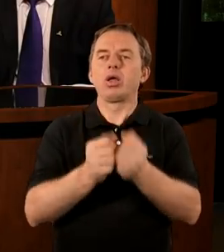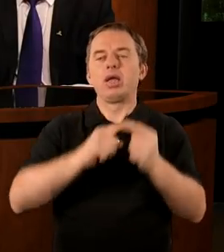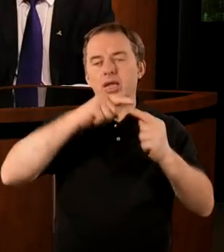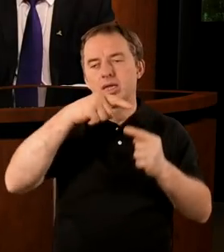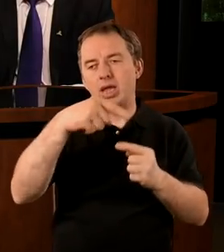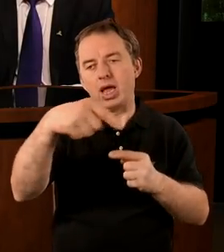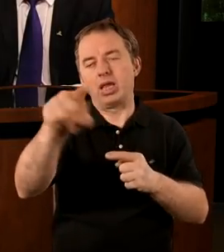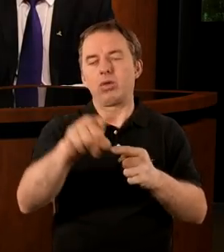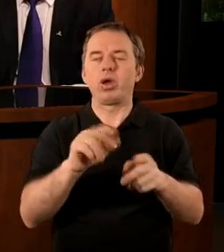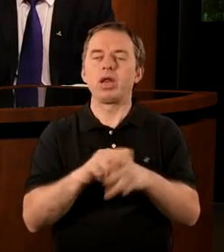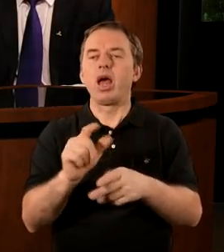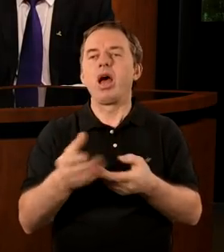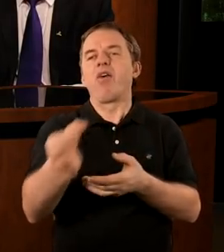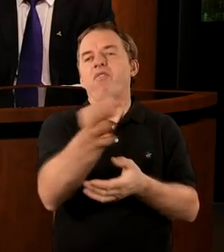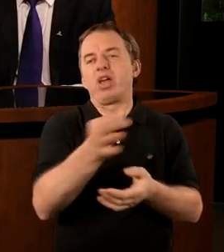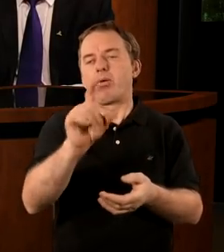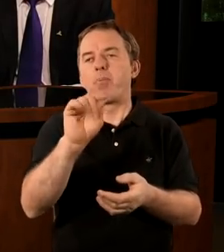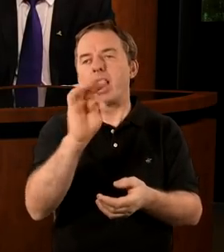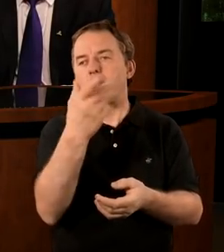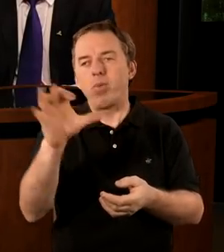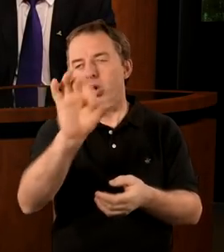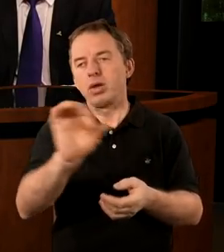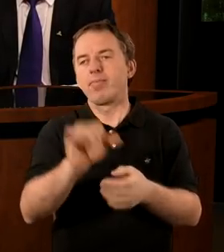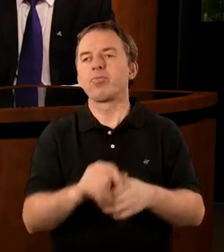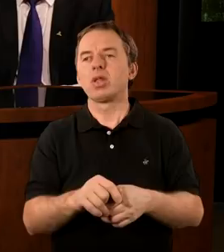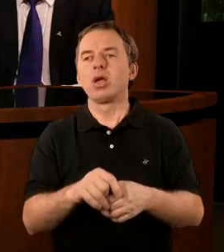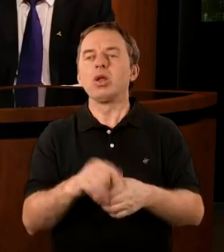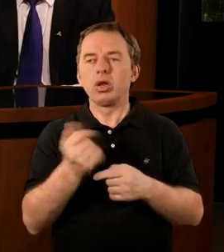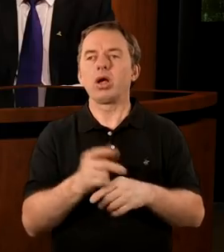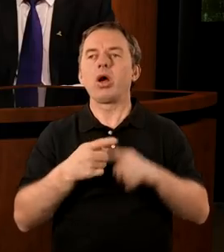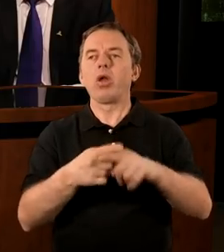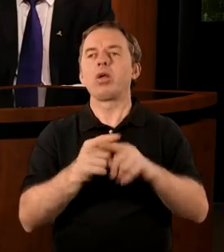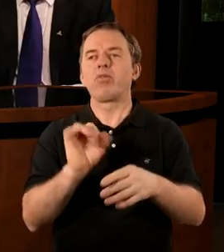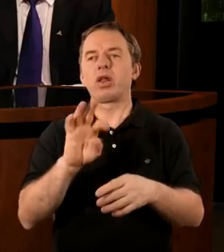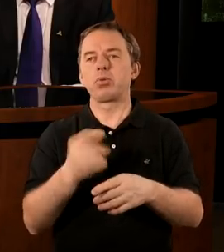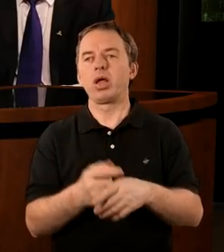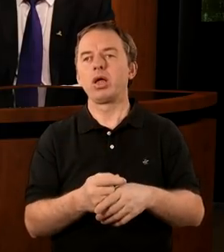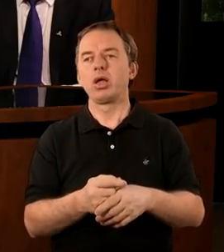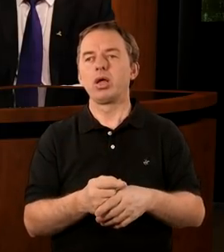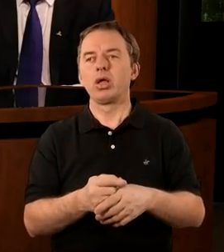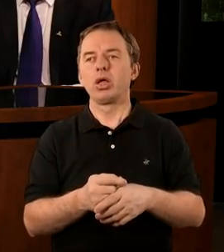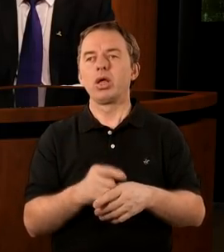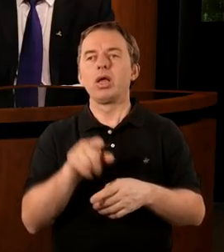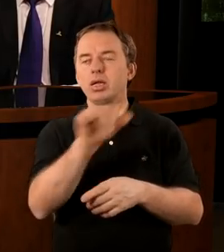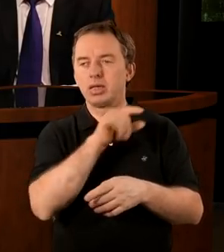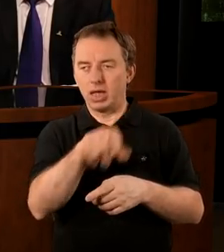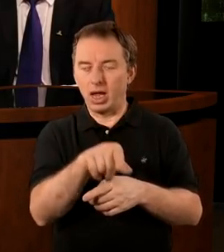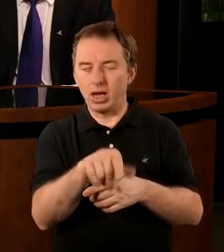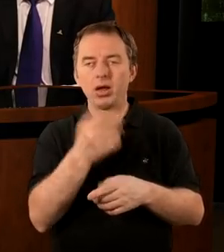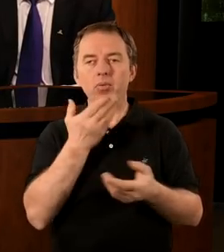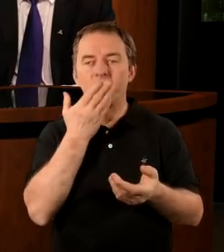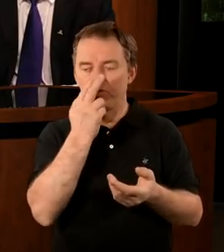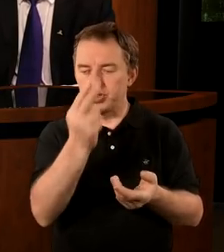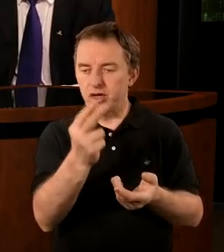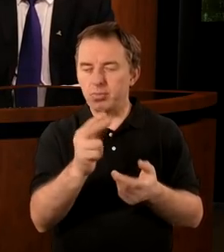zesłany na wyspę Patmos. Była to kolonia karna, rzymska kolonia karna. I z samego tego